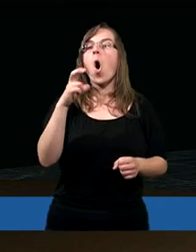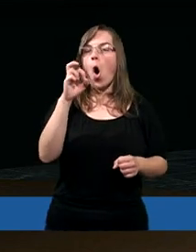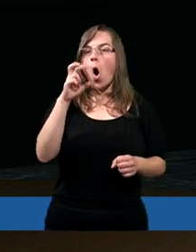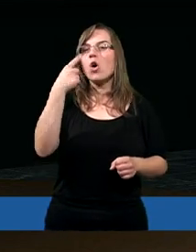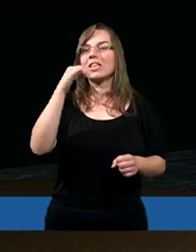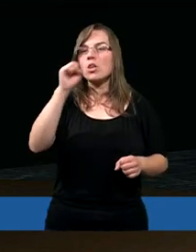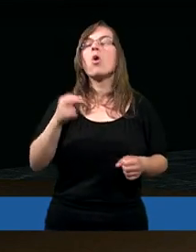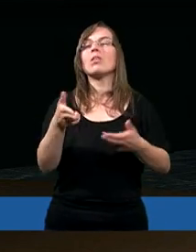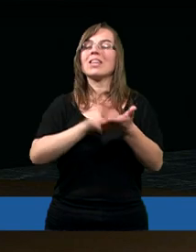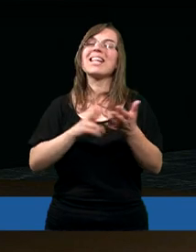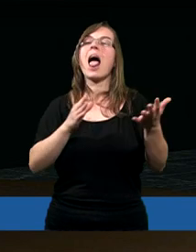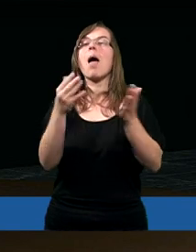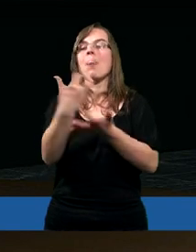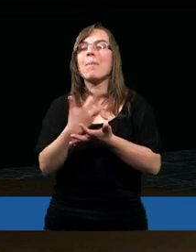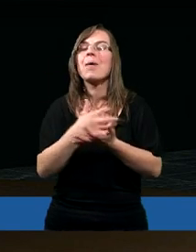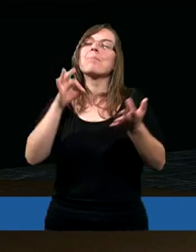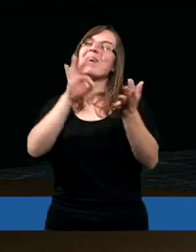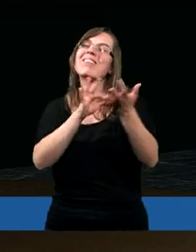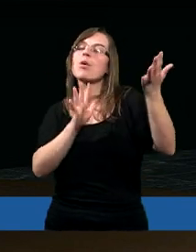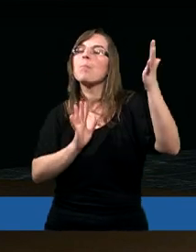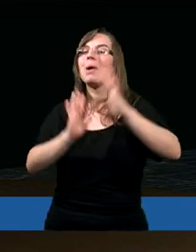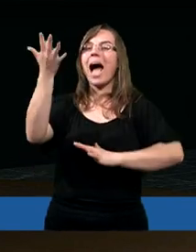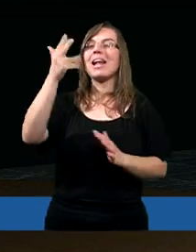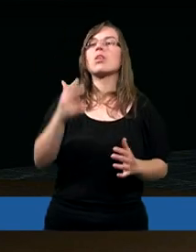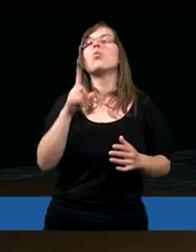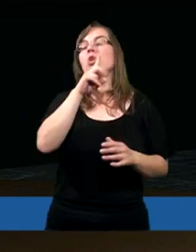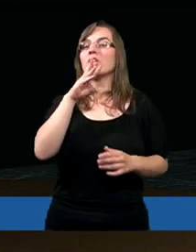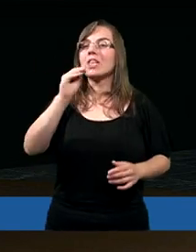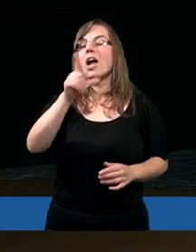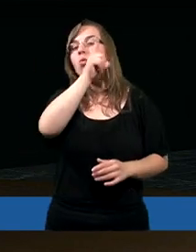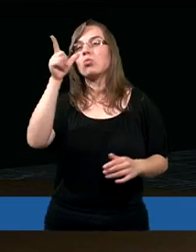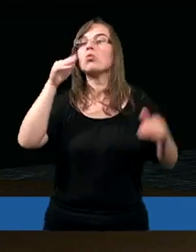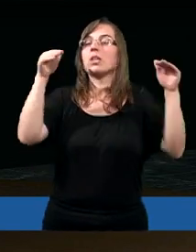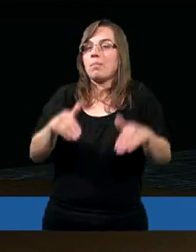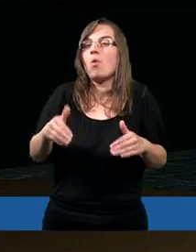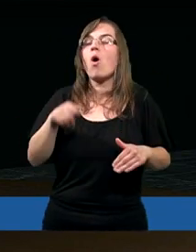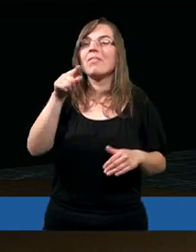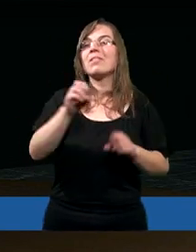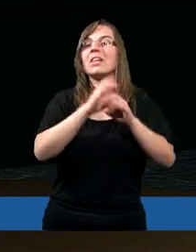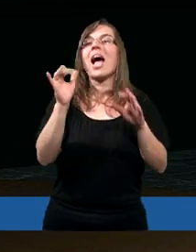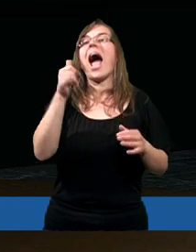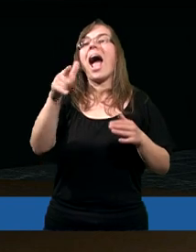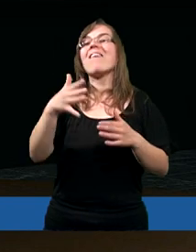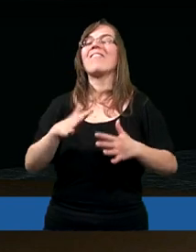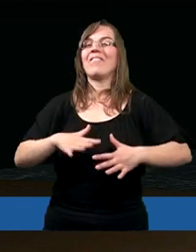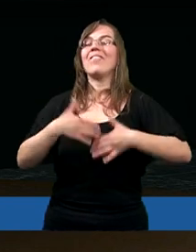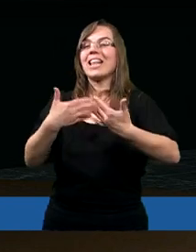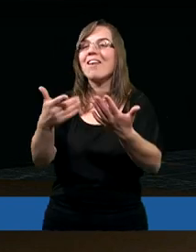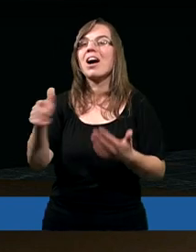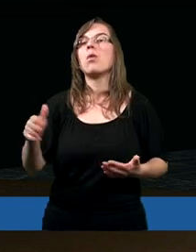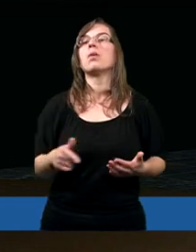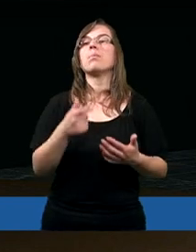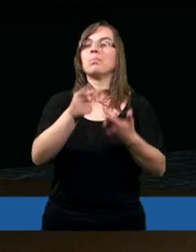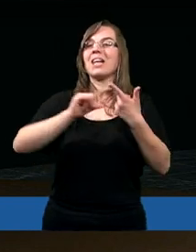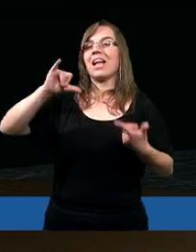nabrała naprawdę wspaniałego blasku, że ludzie mogli z tym świetle, jaki ona wydawała, widzieć